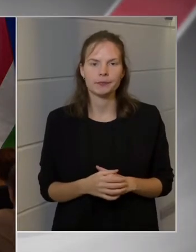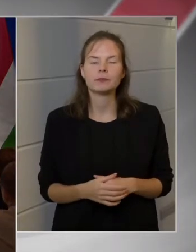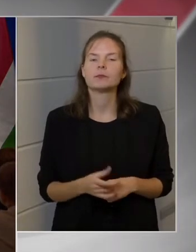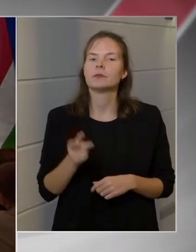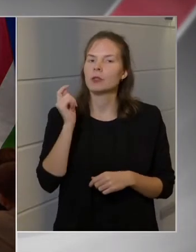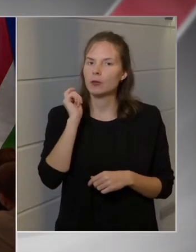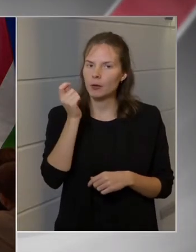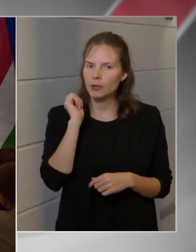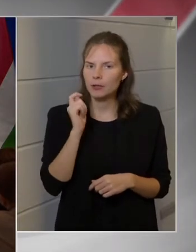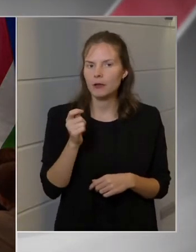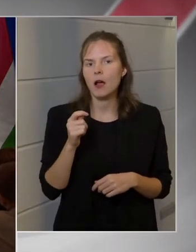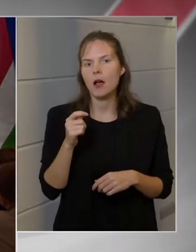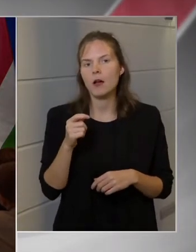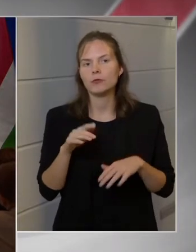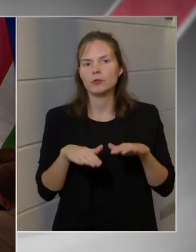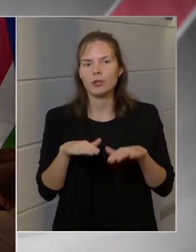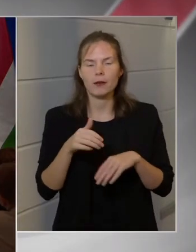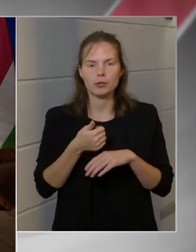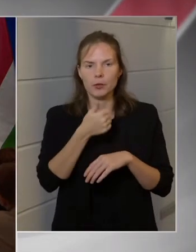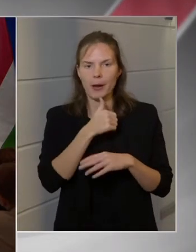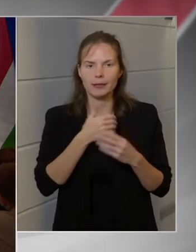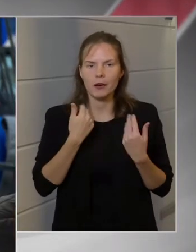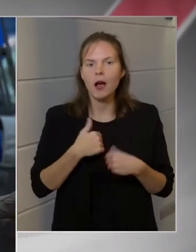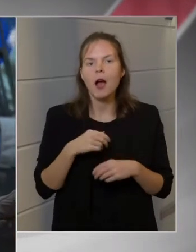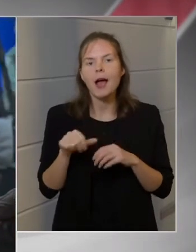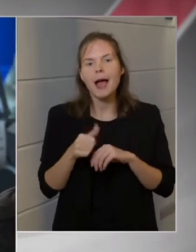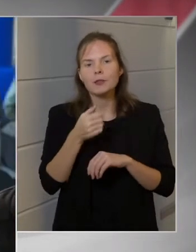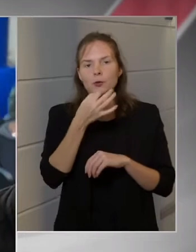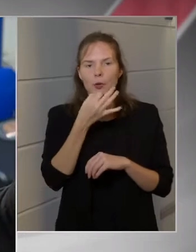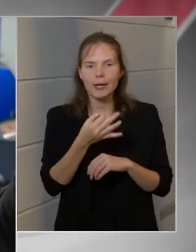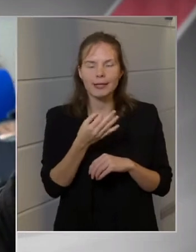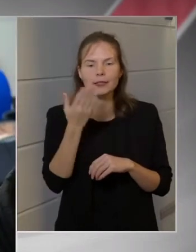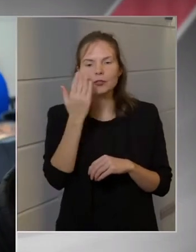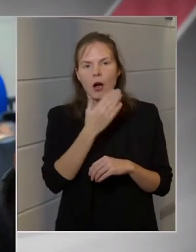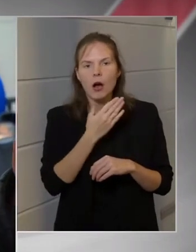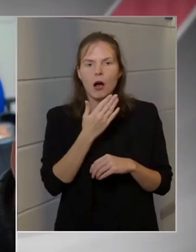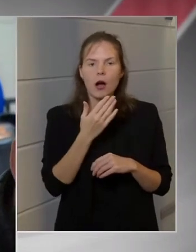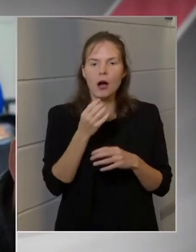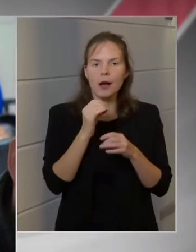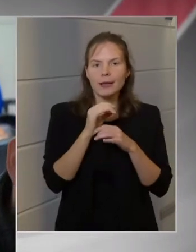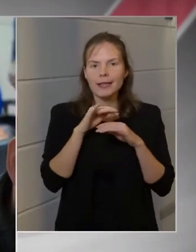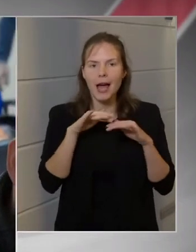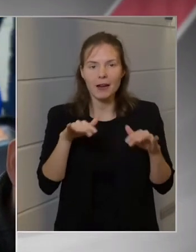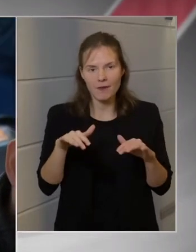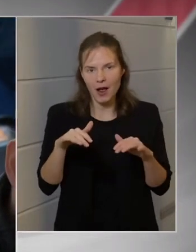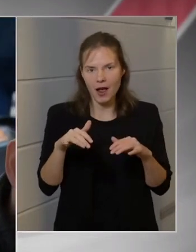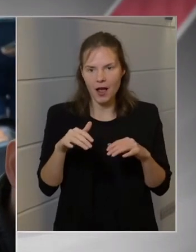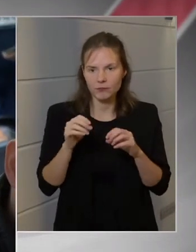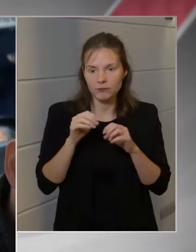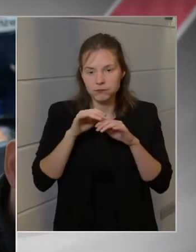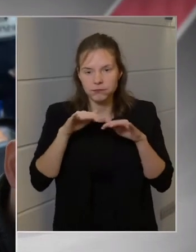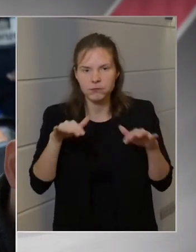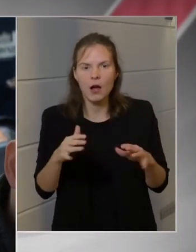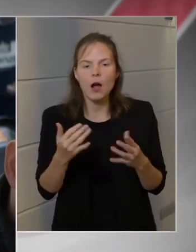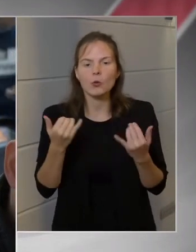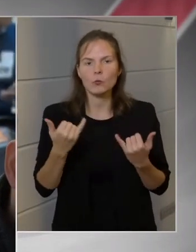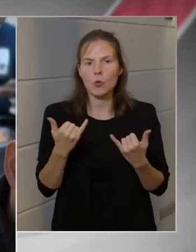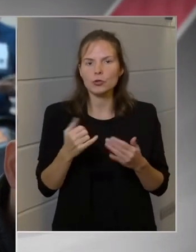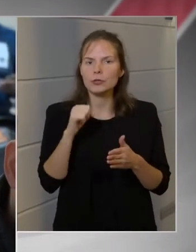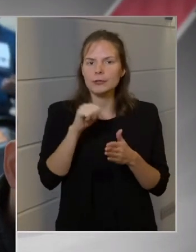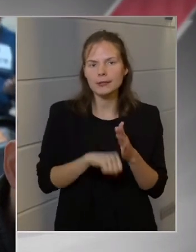Jó napot kívánok, Sárasi Petra vagyok. Az első kérdésem az az lenne, hogy ha romlanak a járványmutatói, akkor a mostani